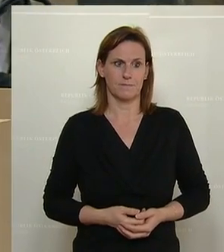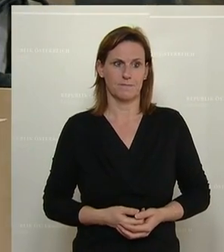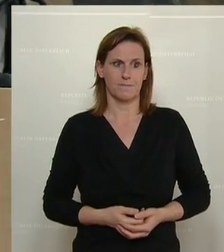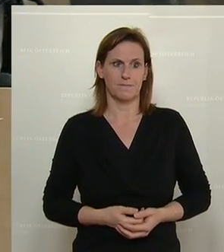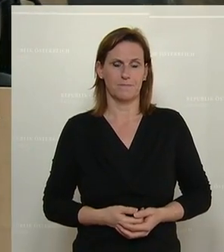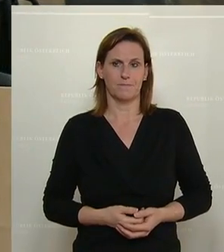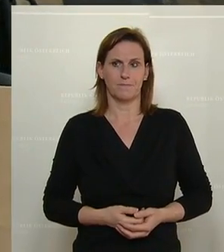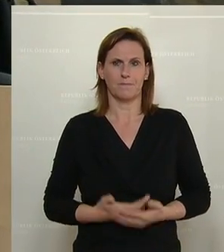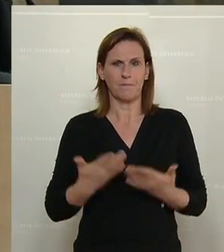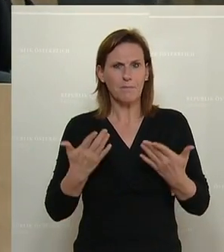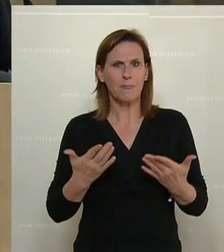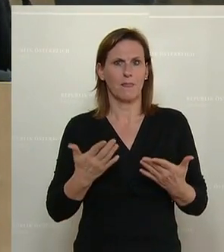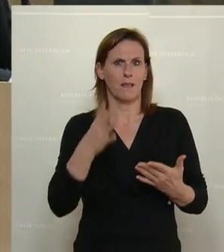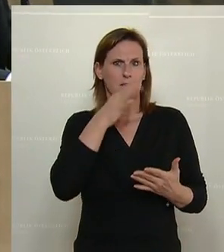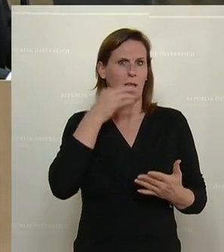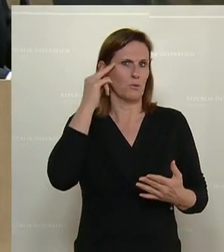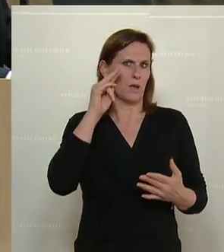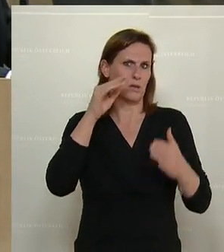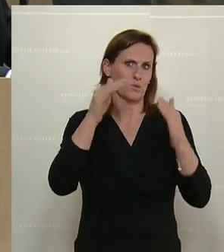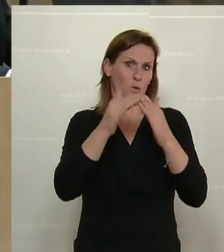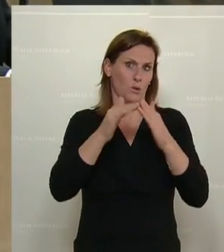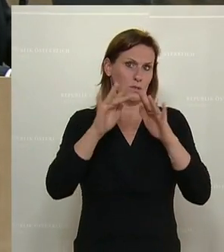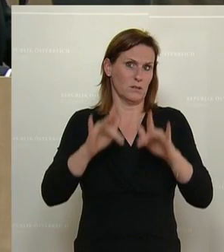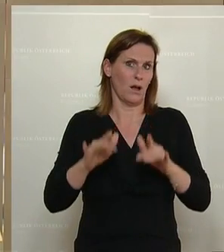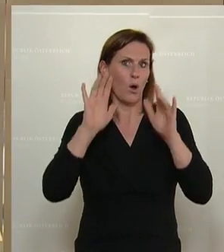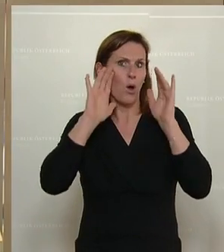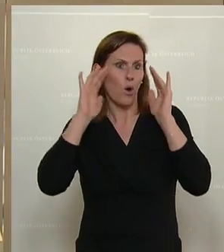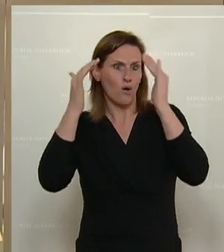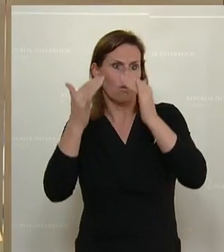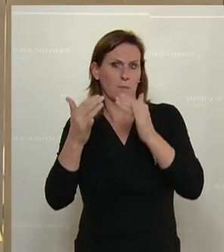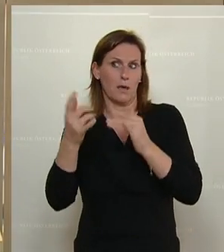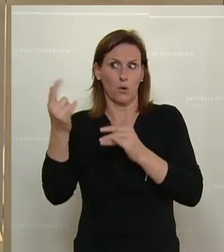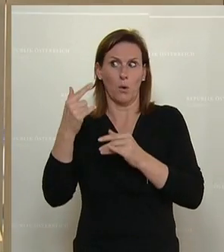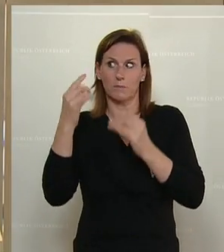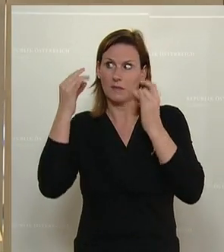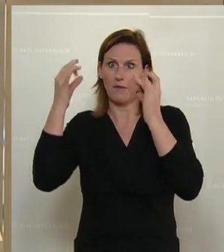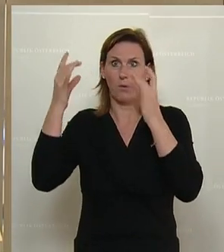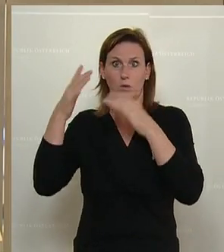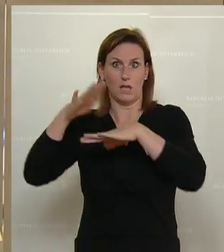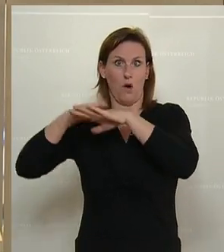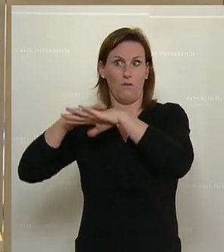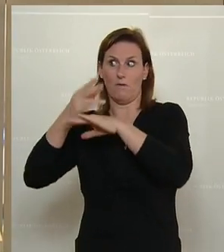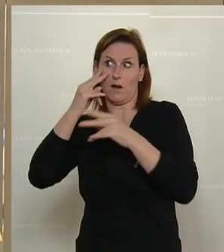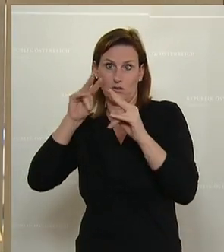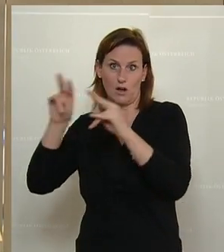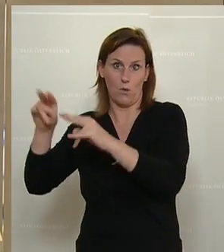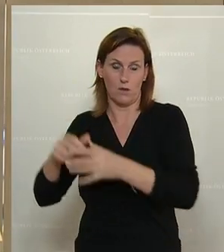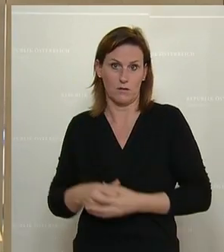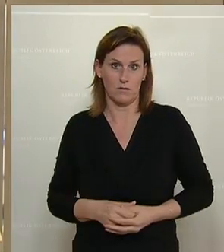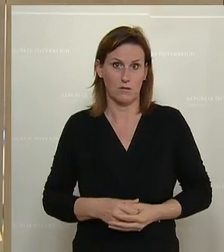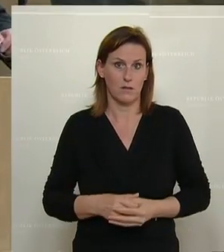Meine Damen und Herren, vor den Fernsehschirmen, die ÖVP wird zunehmend noch nervöser. Schauen wir uns den